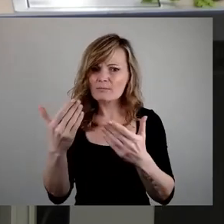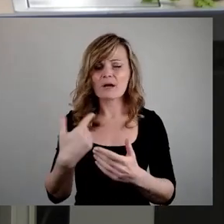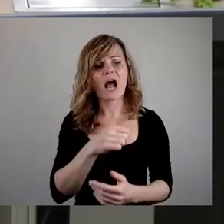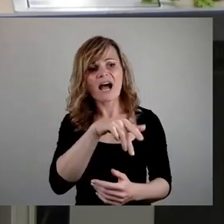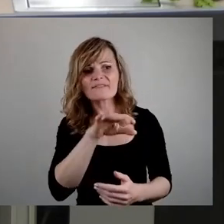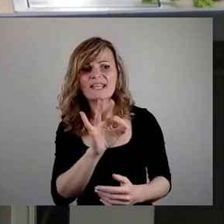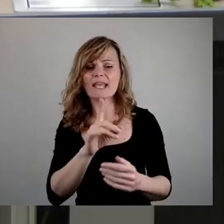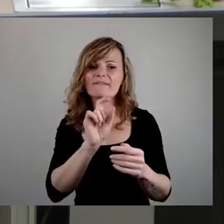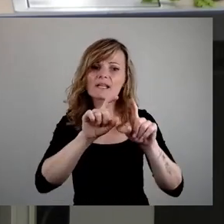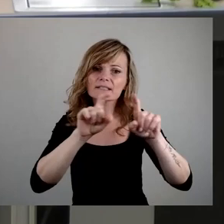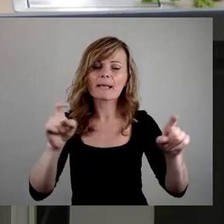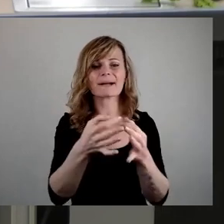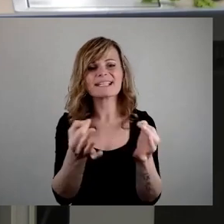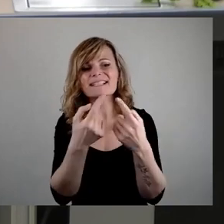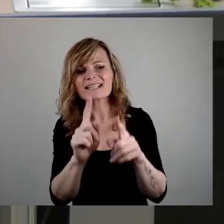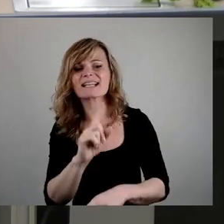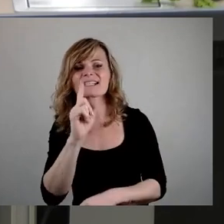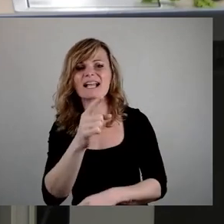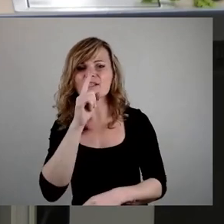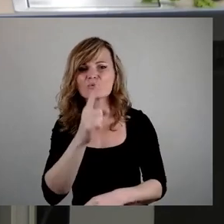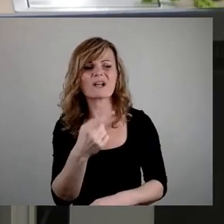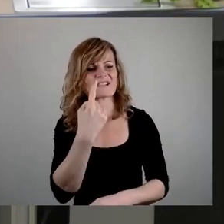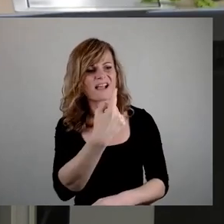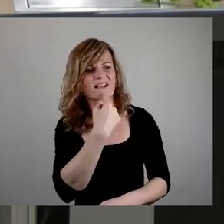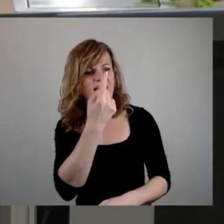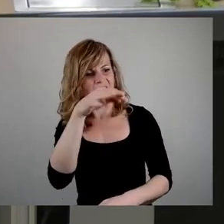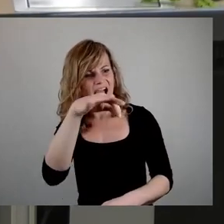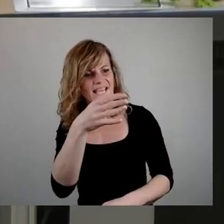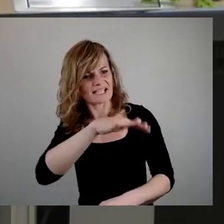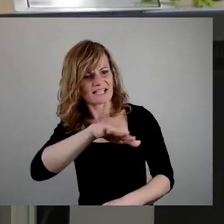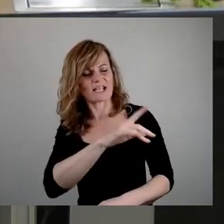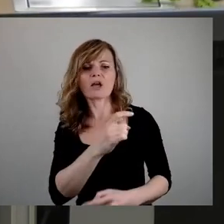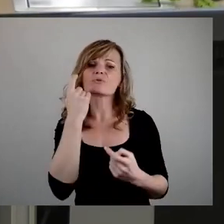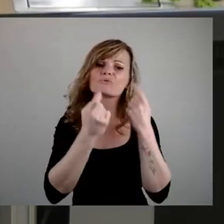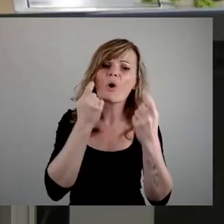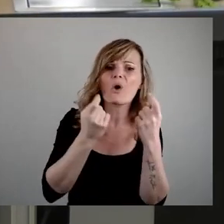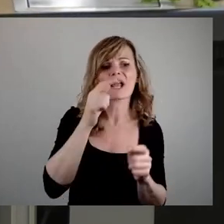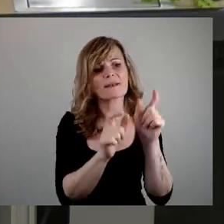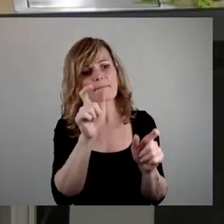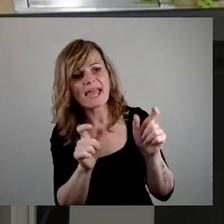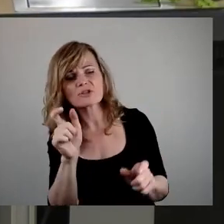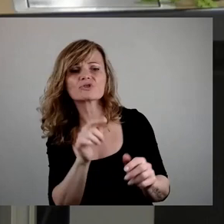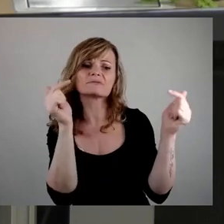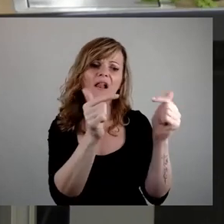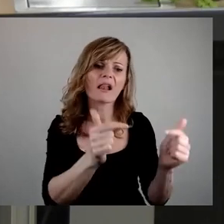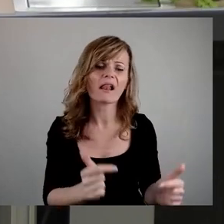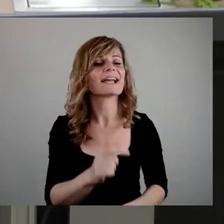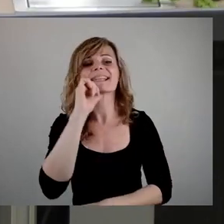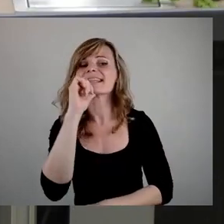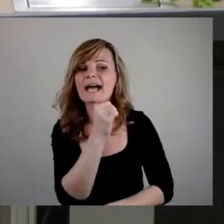nichts anderes als so zu tun, als sei sie die Einzige, die sich um die Sorgen der Menschen kümmert. Nein,